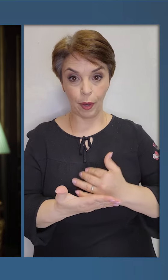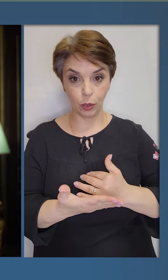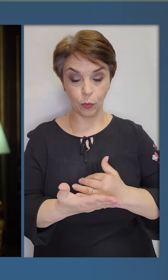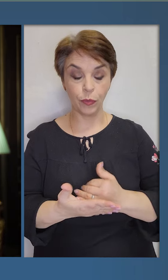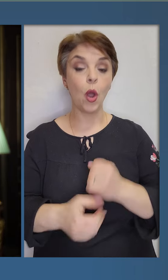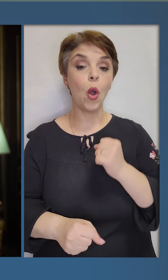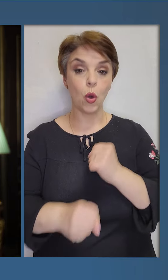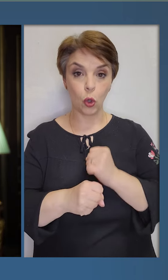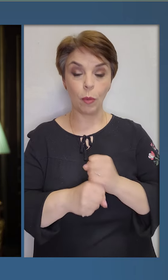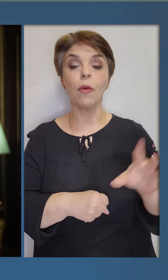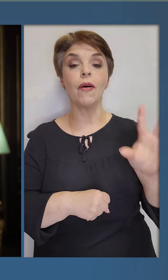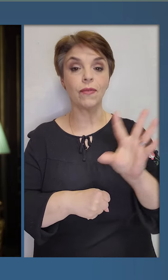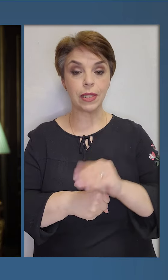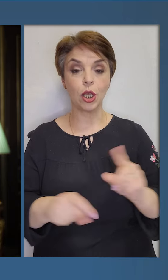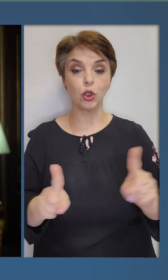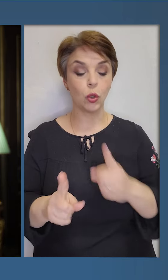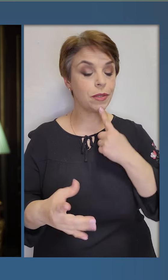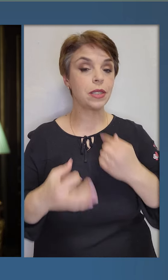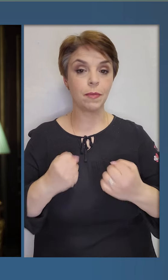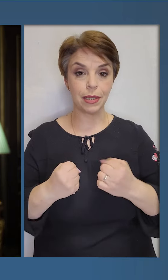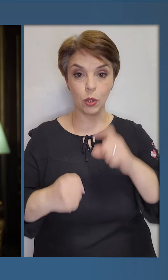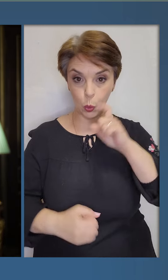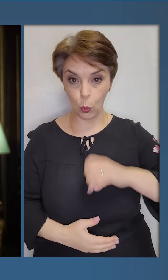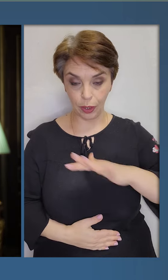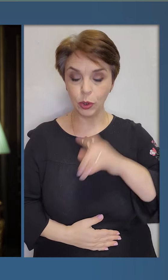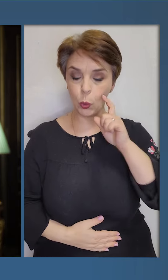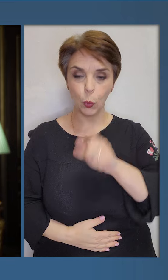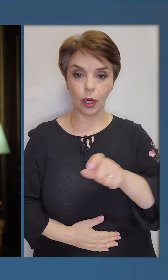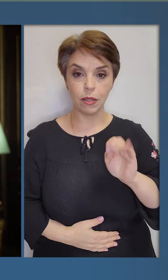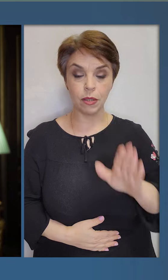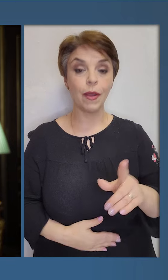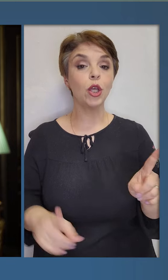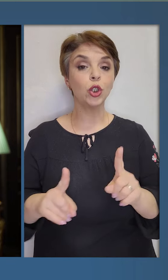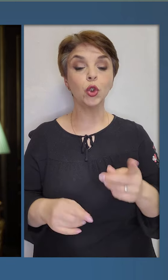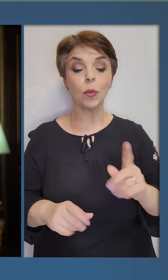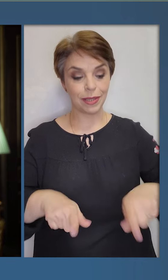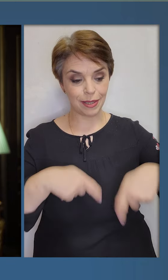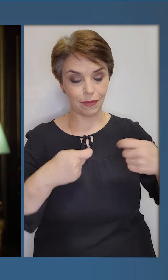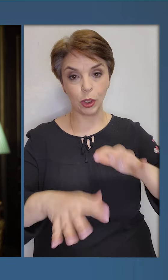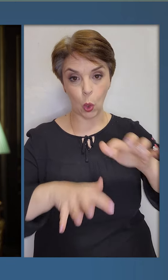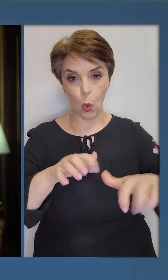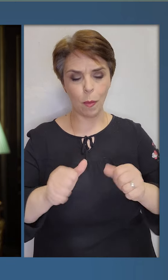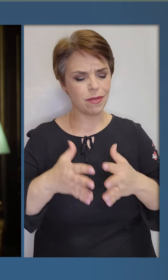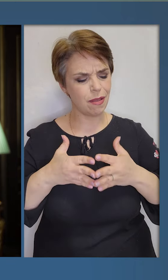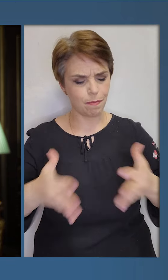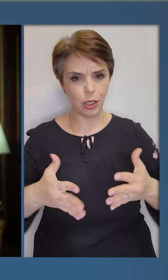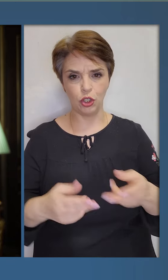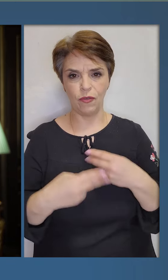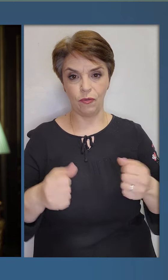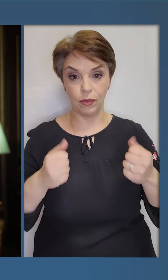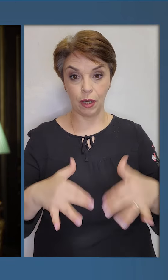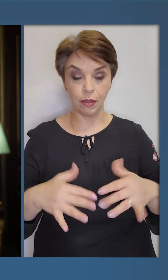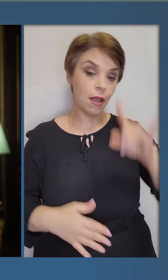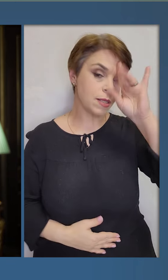пакету. Робимо все, щоб зміцнити Україну та українців. І щоб завдати окупанту якнайбільше